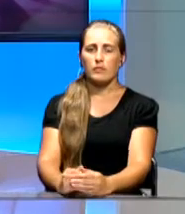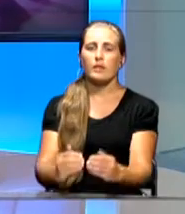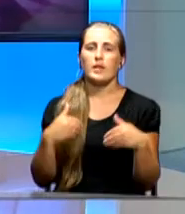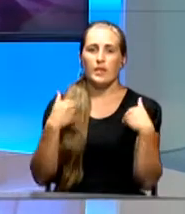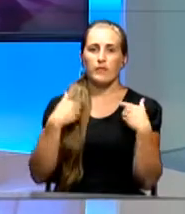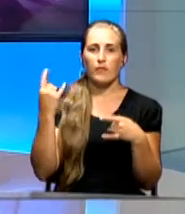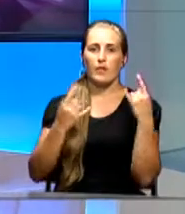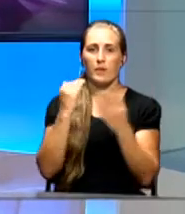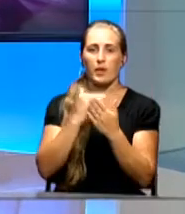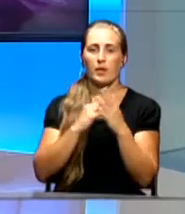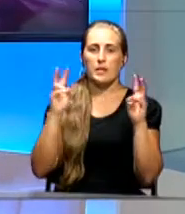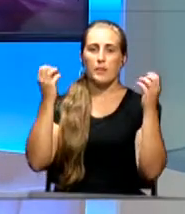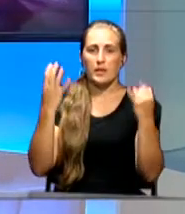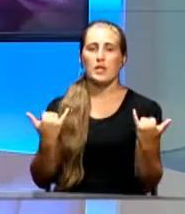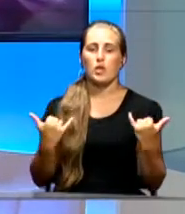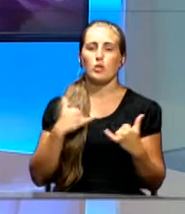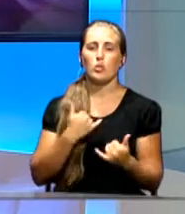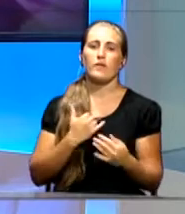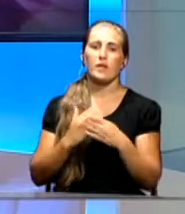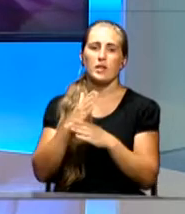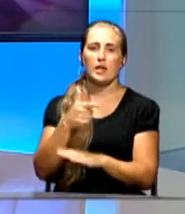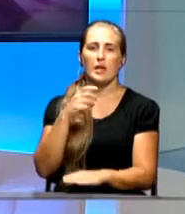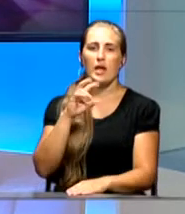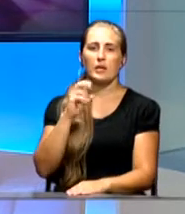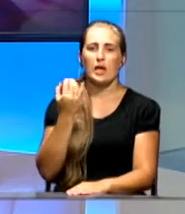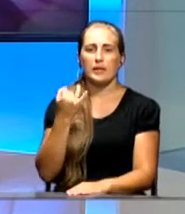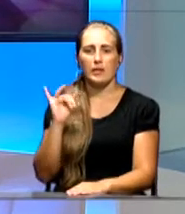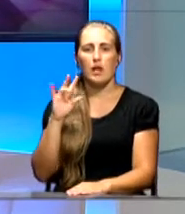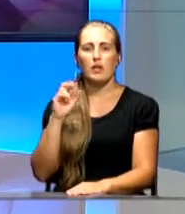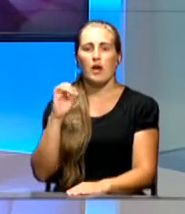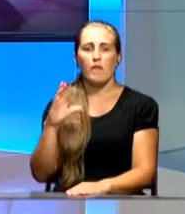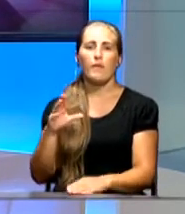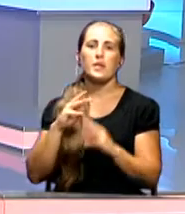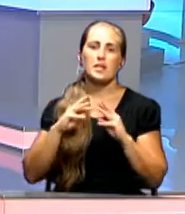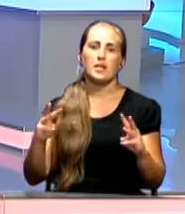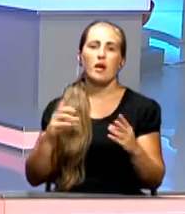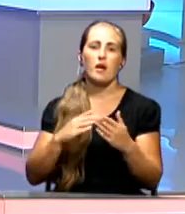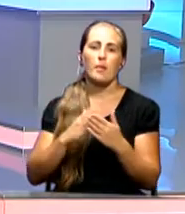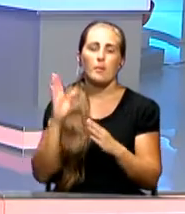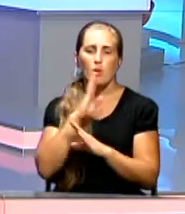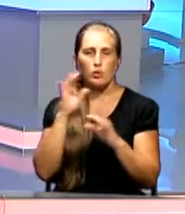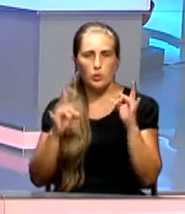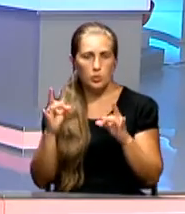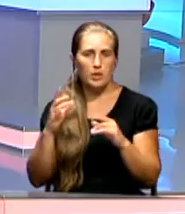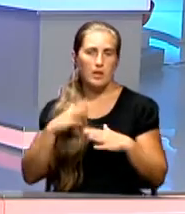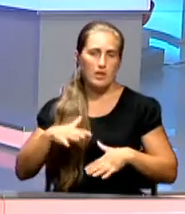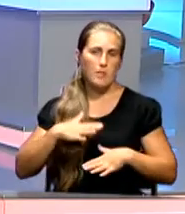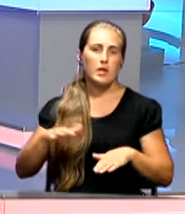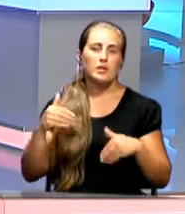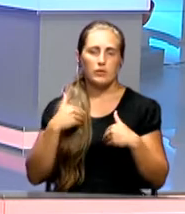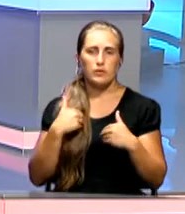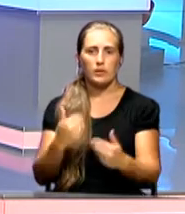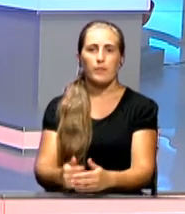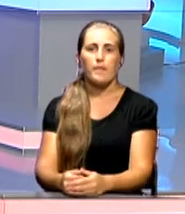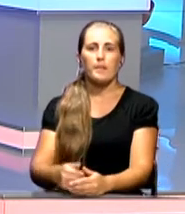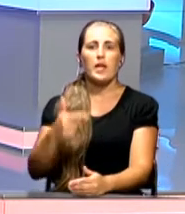Здравствуйте! В эфире программа «Тема дня» и сейчас у нас в гостях Геннадий Нараев, министр экологии и природных ресурсов Крыма. Геннадий Павлович, здравствуйте! Здравствуйте!